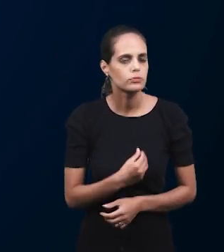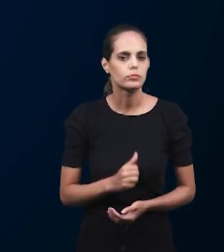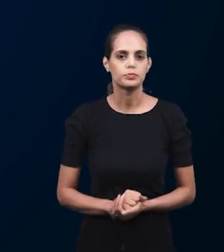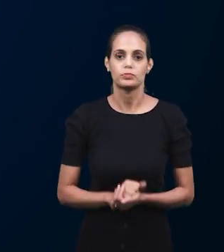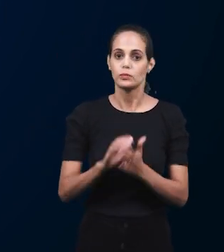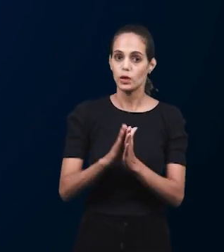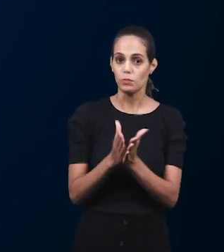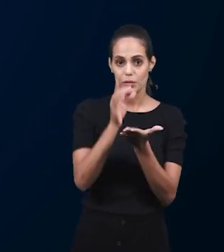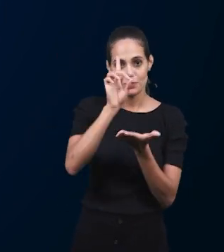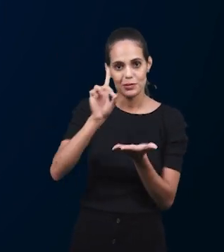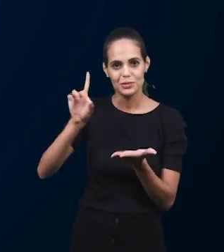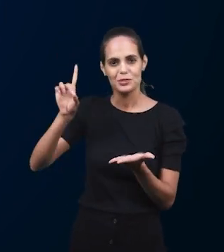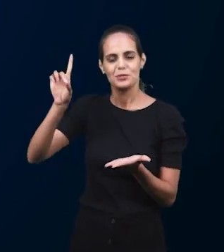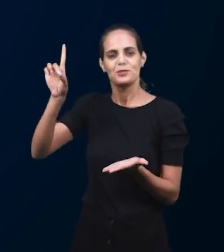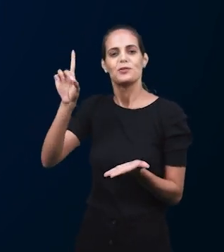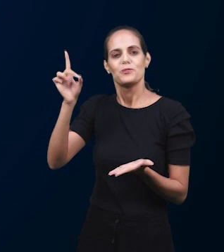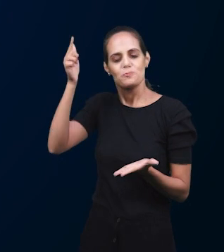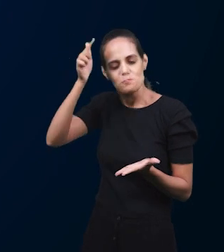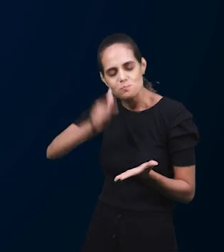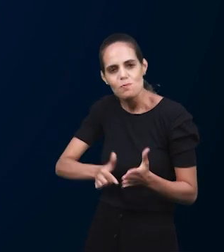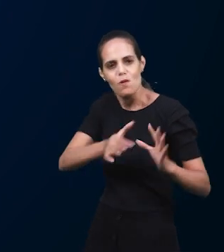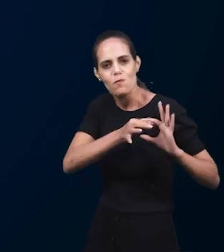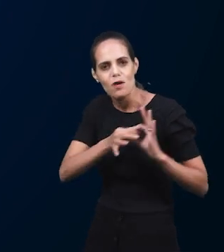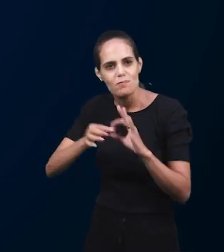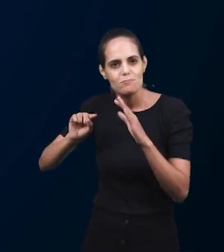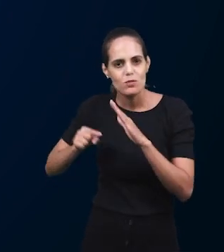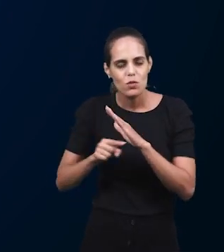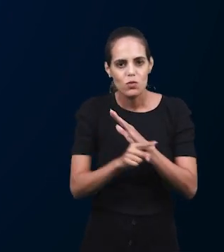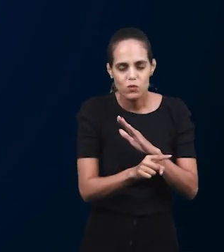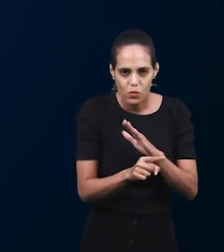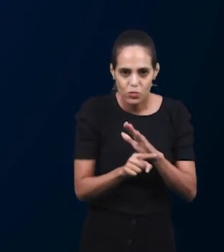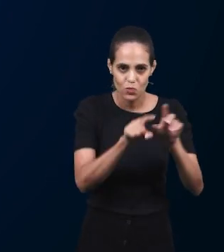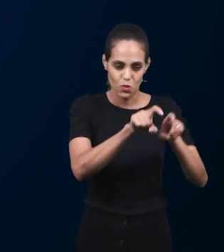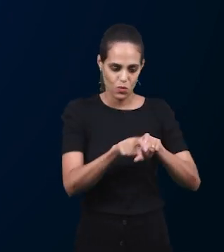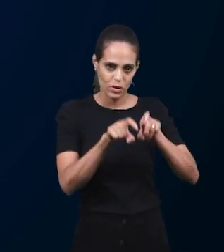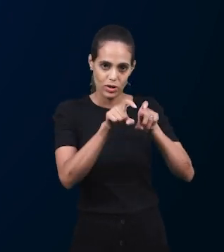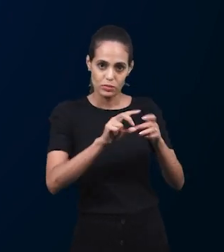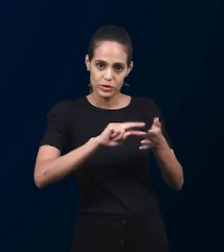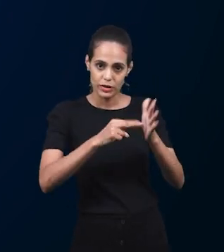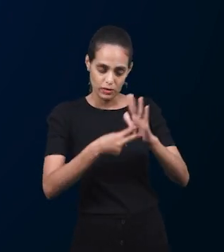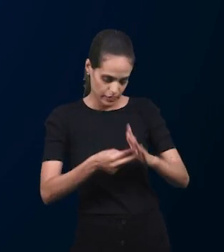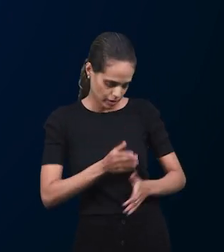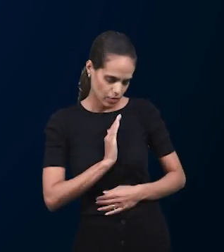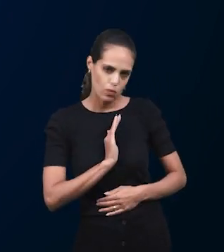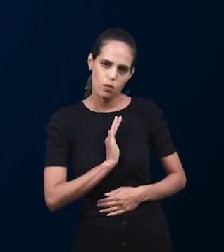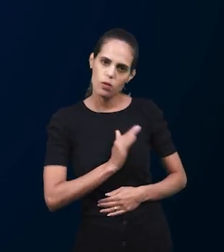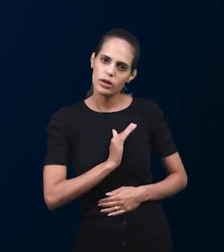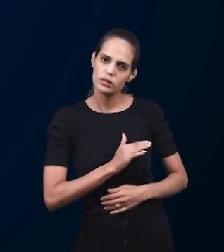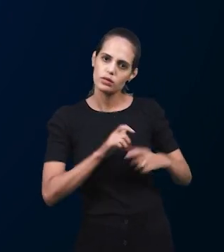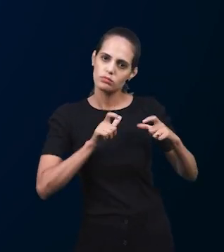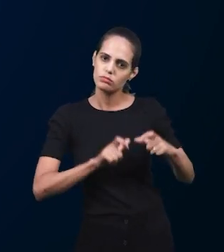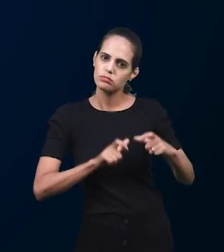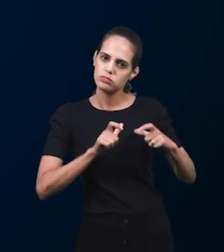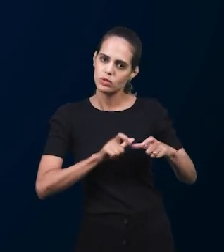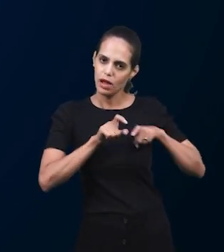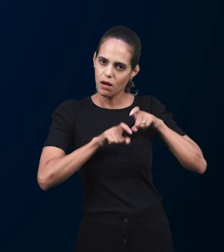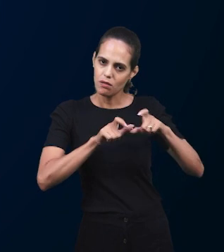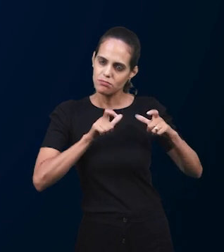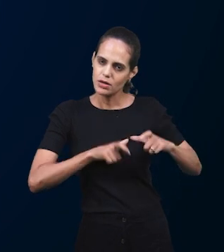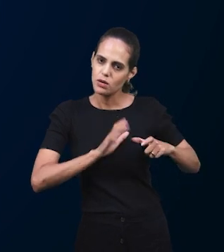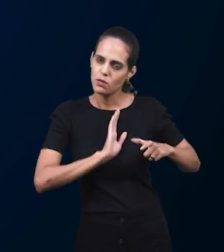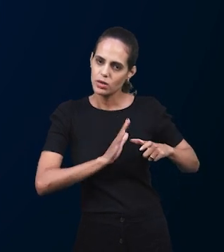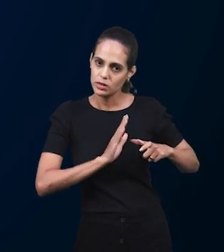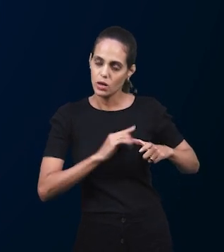изменить нашу жизнь. Это Слово, которое обновляет нашу жизнь. И поле это говорит о нашем сердце, когда мы